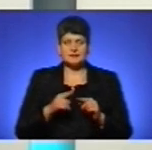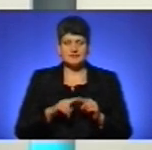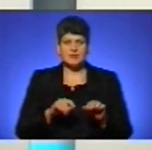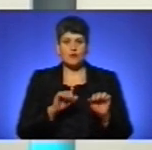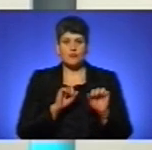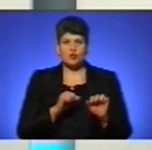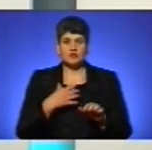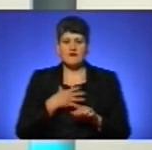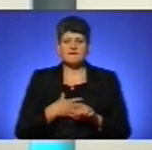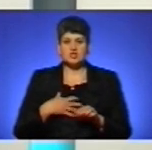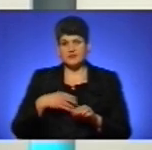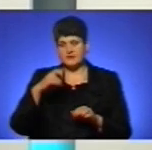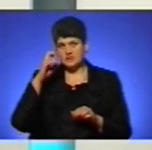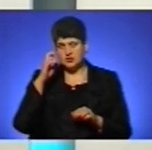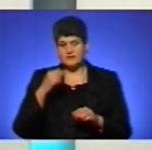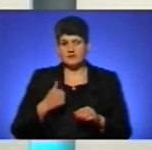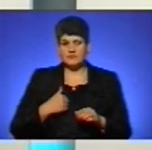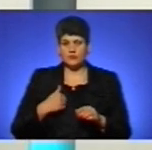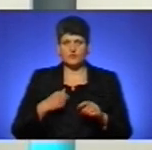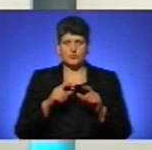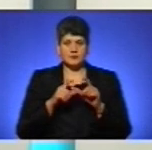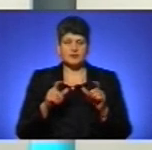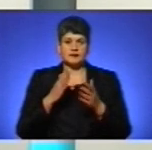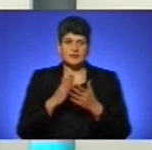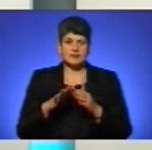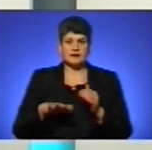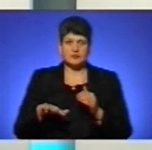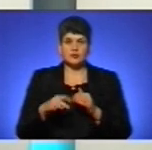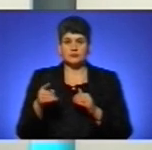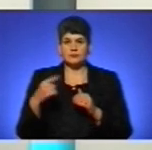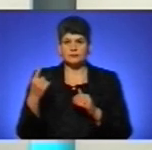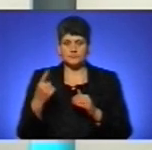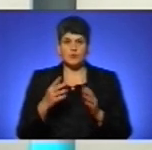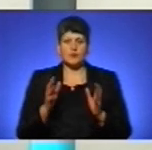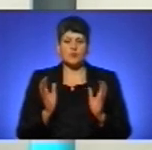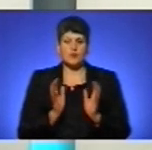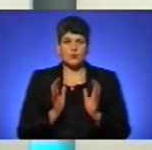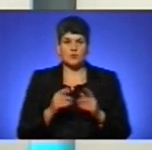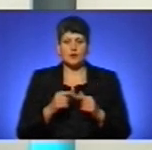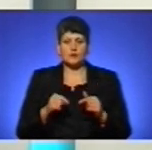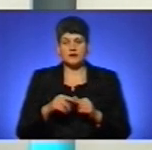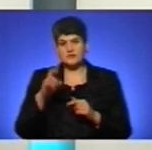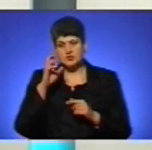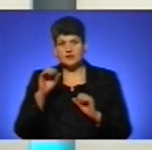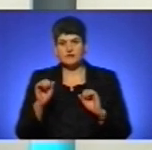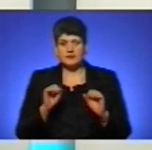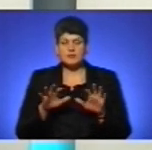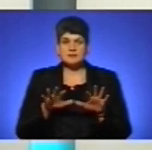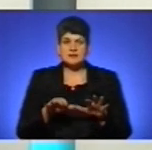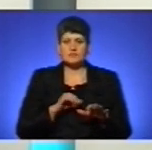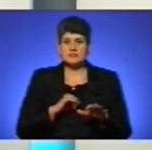важливих державних і військових об'єктів, які є на території Тернопільської області. Охорона органів державної влади, місцевого суворідування,